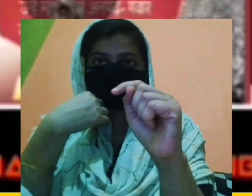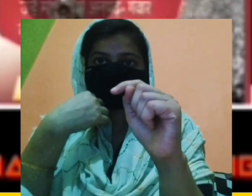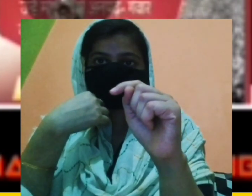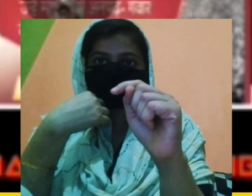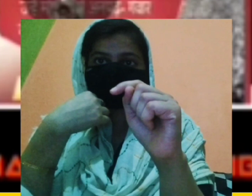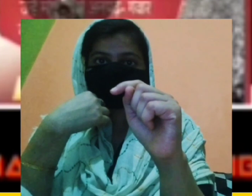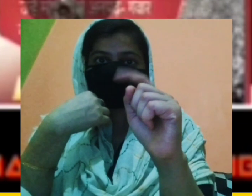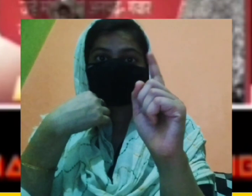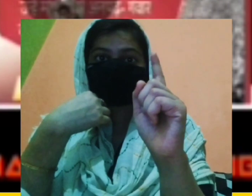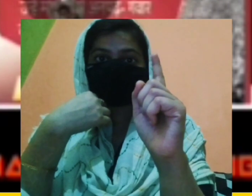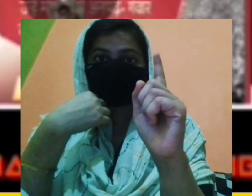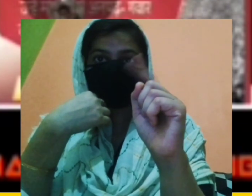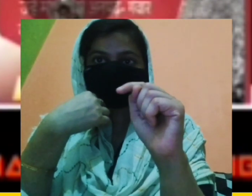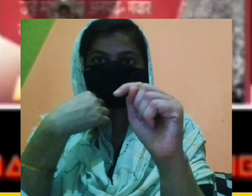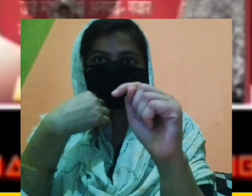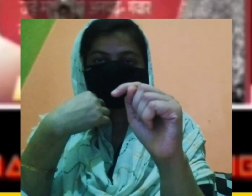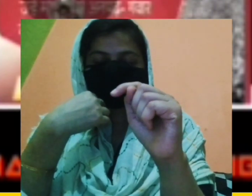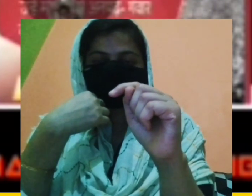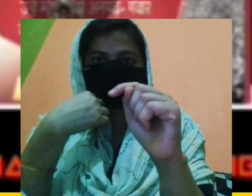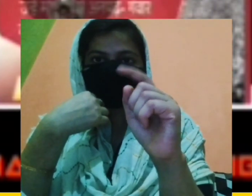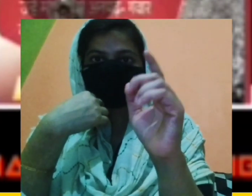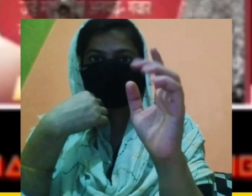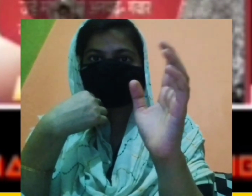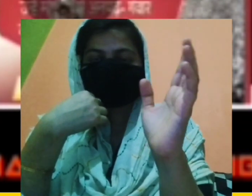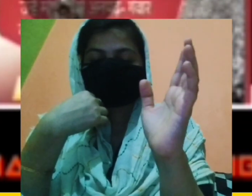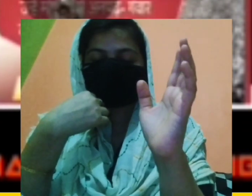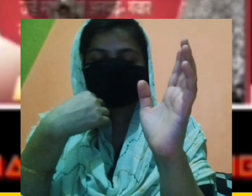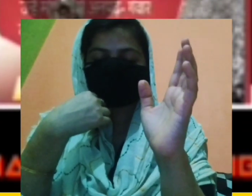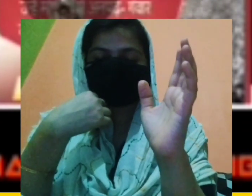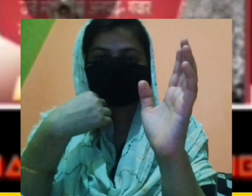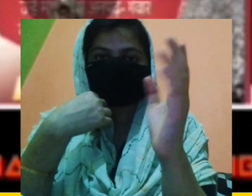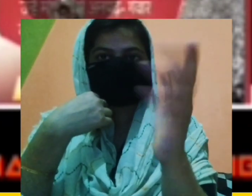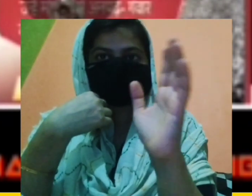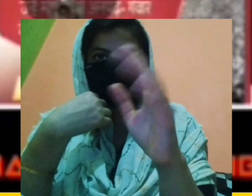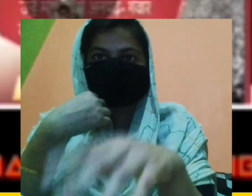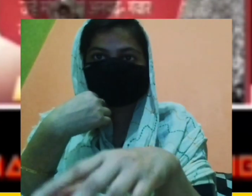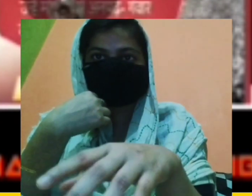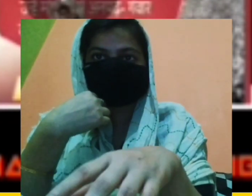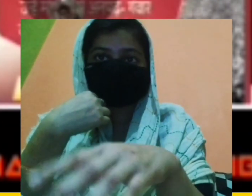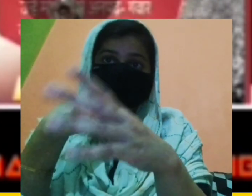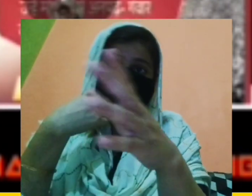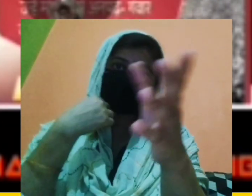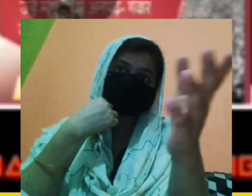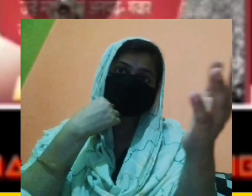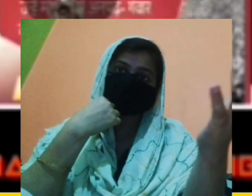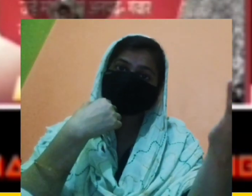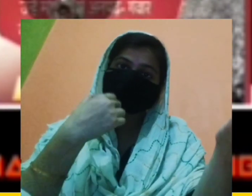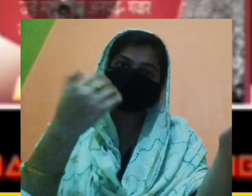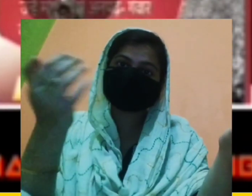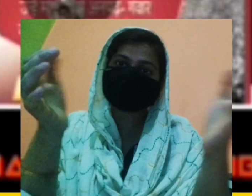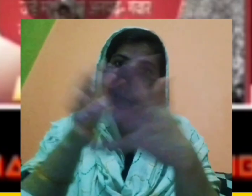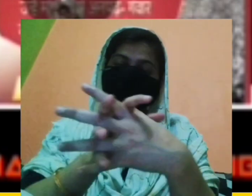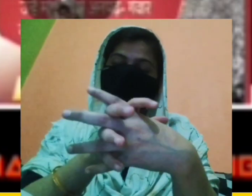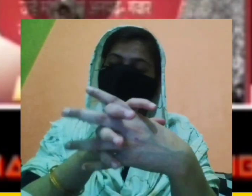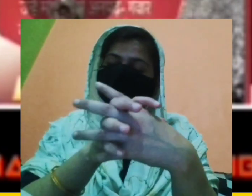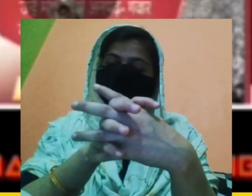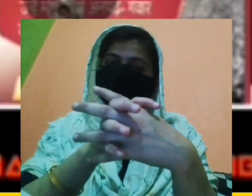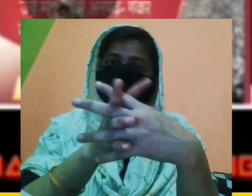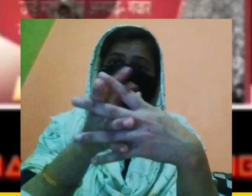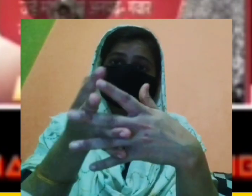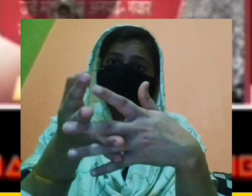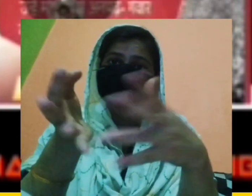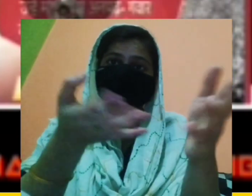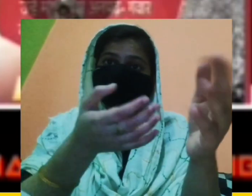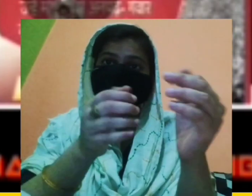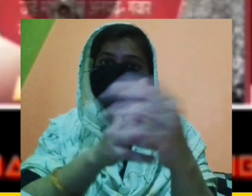वकार, आसी मकार गे उपर वीडियो लेगा हैं, जो काफी उनको रोस्ट कर दिया, वो काफी धोया है उनको,